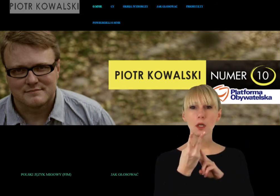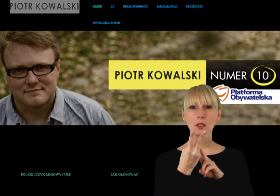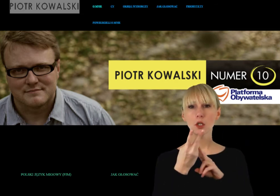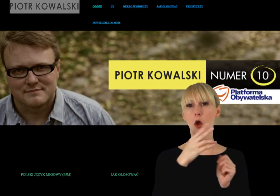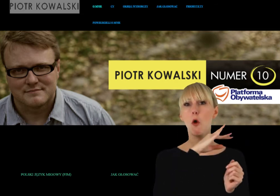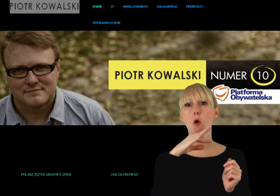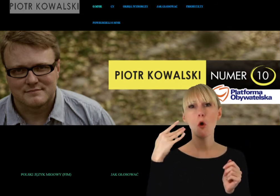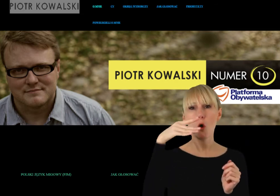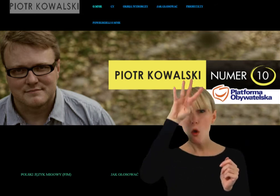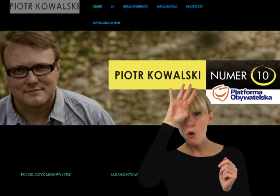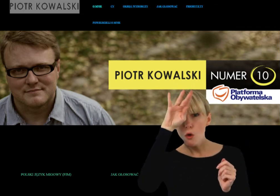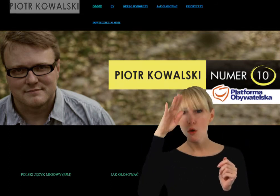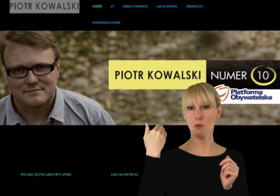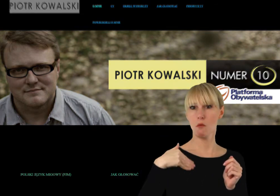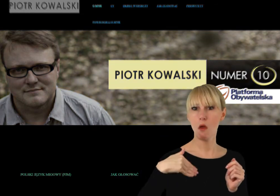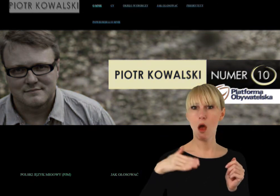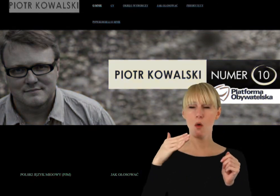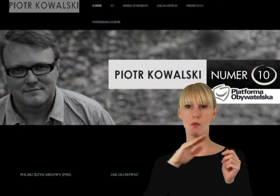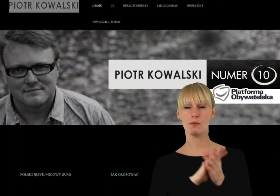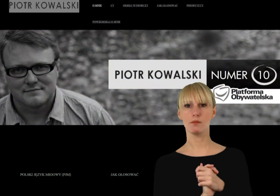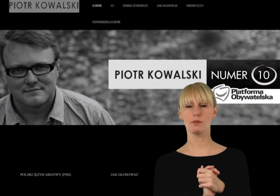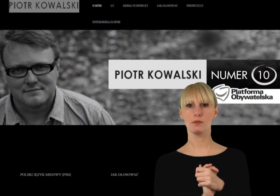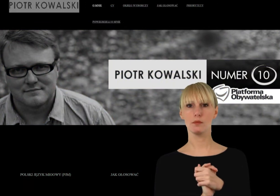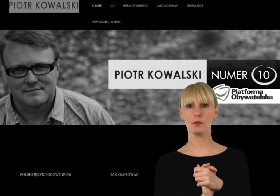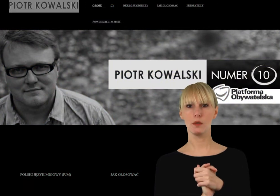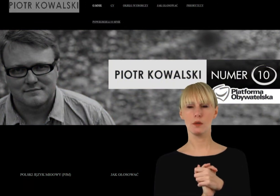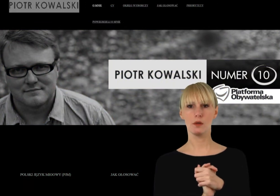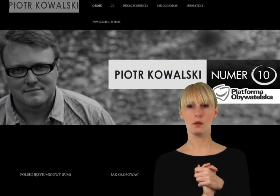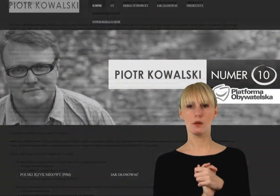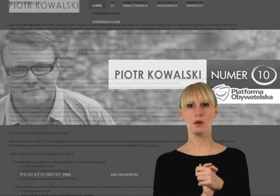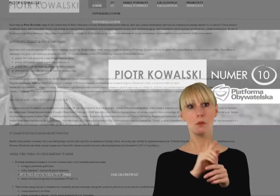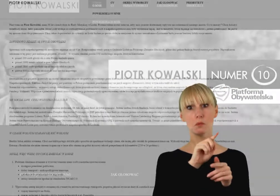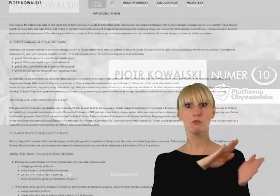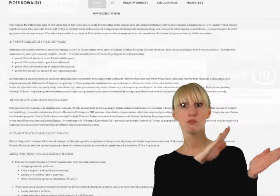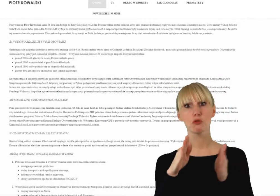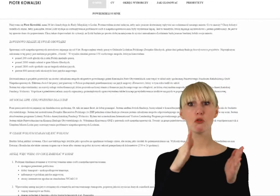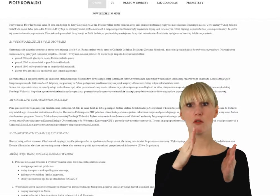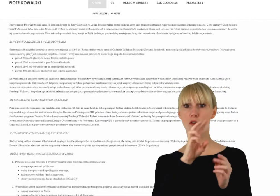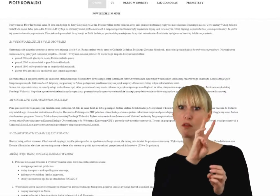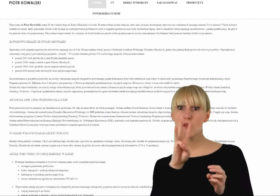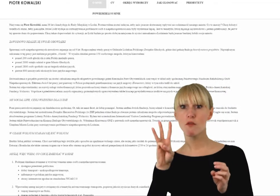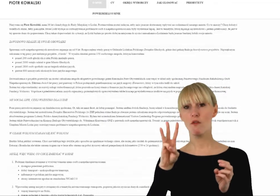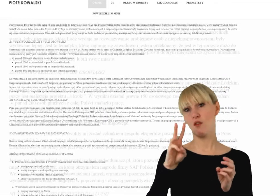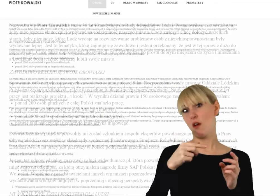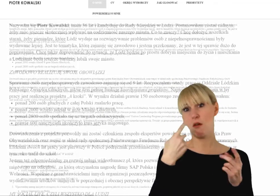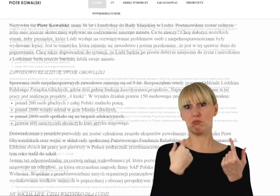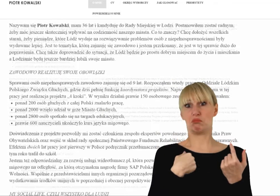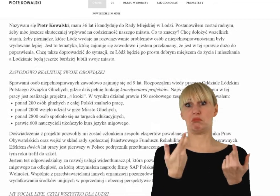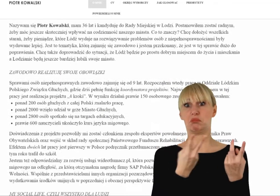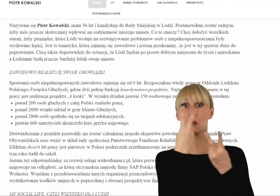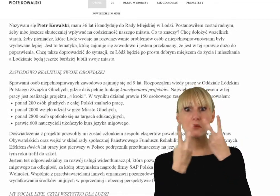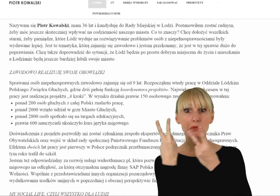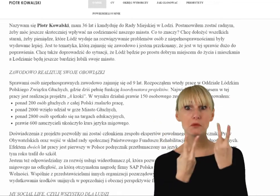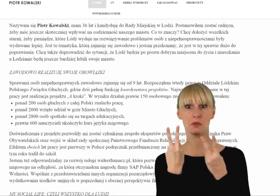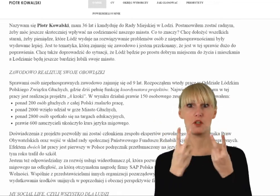także jest to bardzo istotne. Przycisk zmień na skalę szarości. Przycisk zmień, rozmiar czcionek. Przygotowana